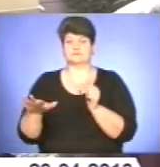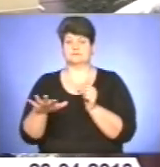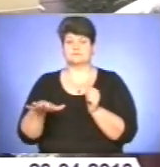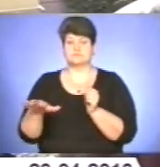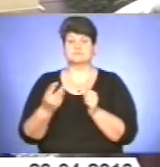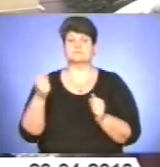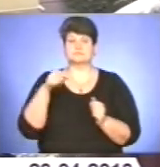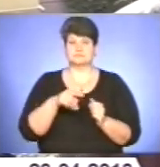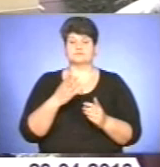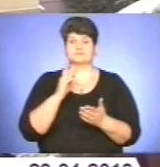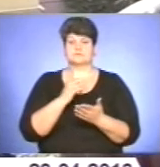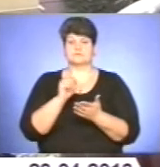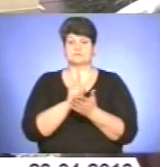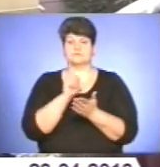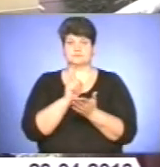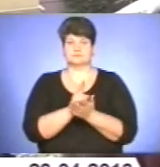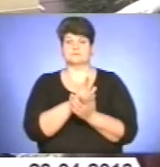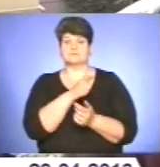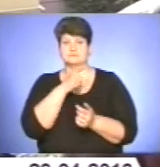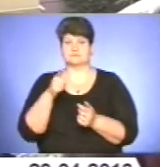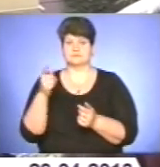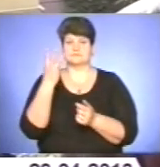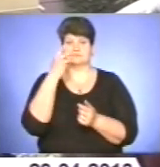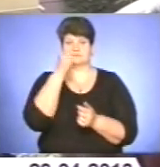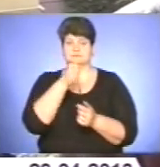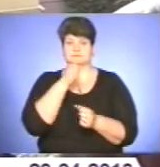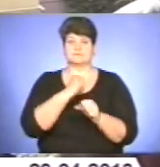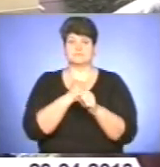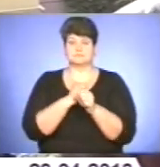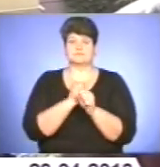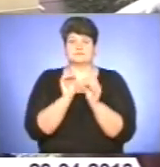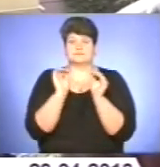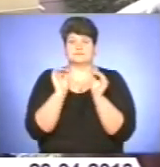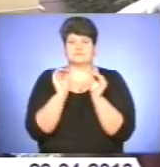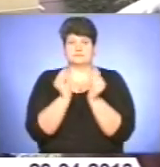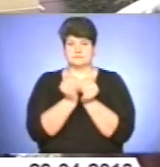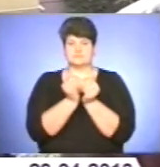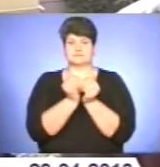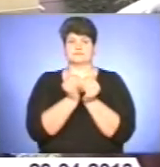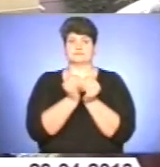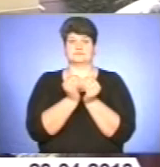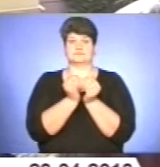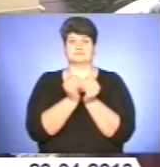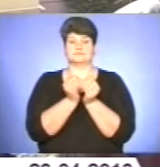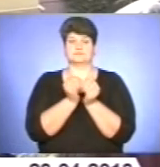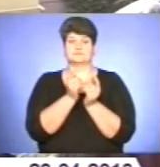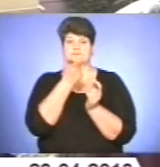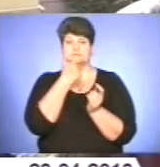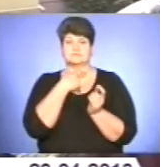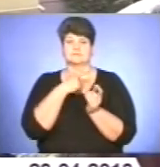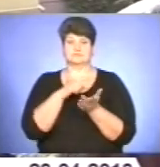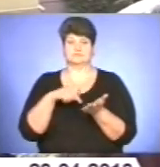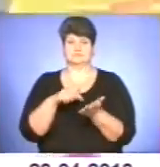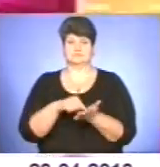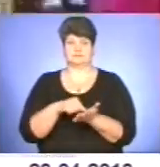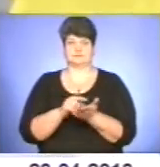ми маємо протягом три місяці скалы там мають зробити таке невеличке, але таке акуратне зразкове містечко.